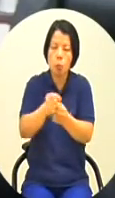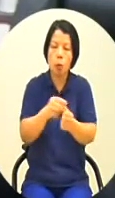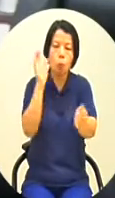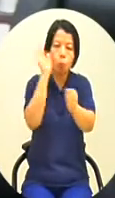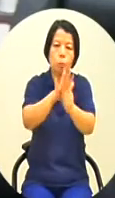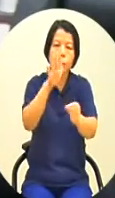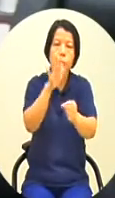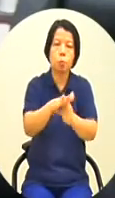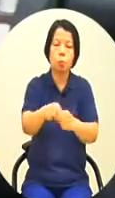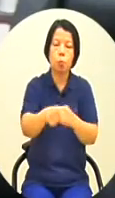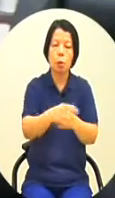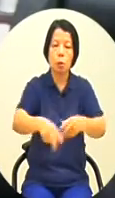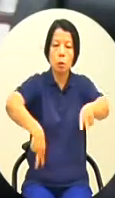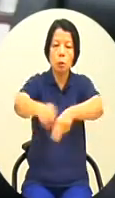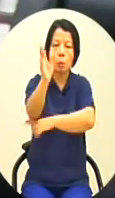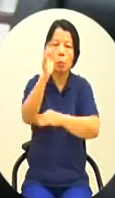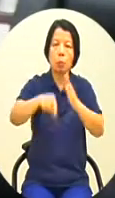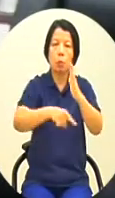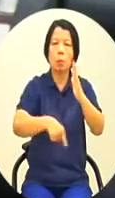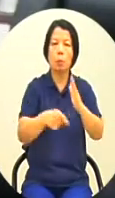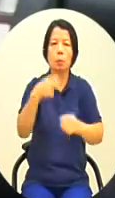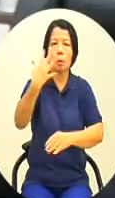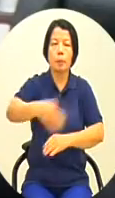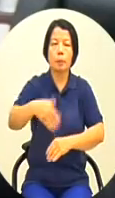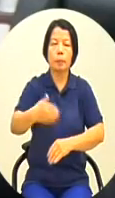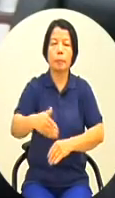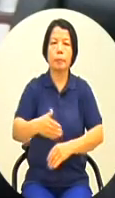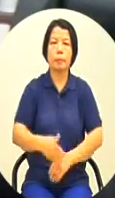行政院還沒還沒